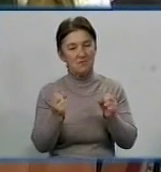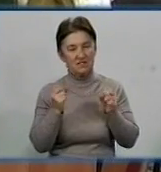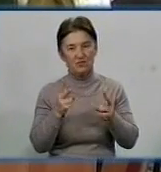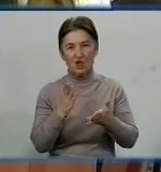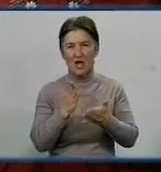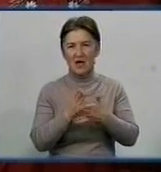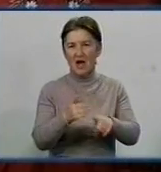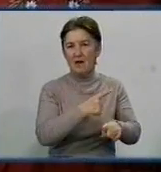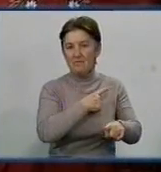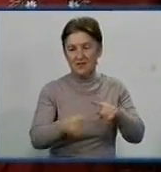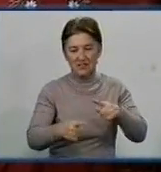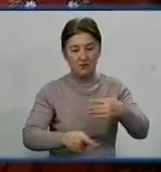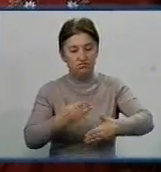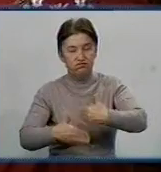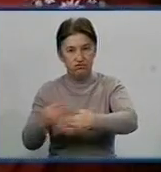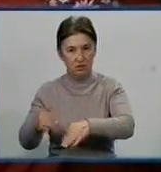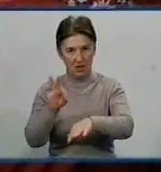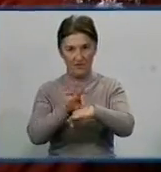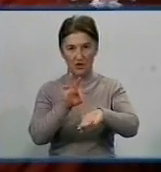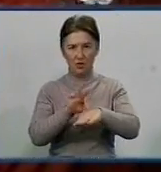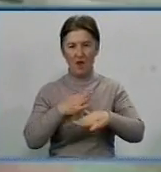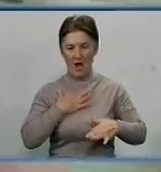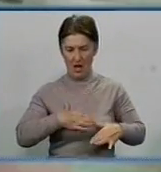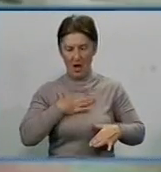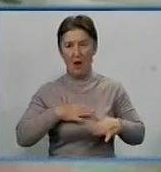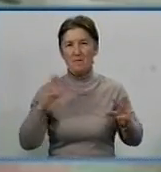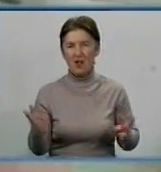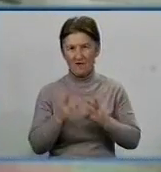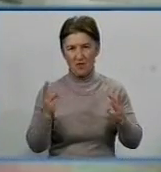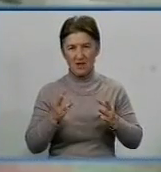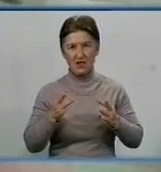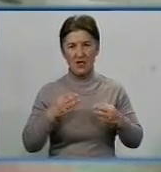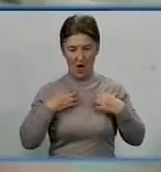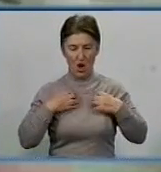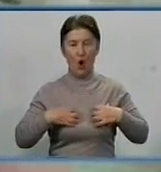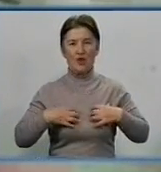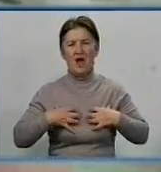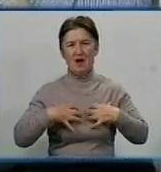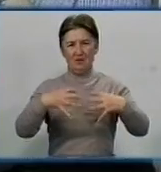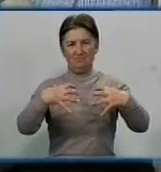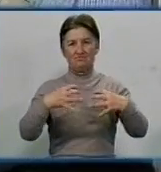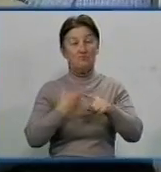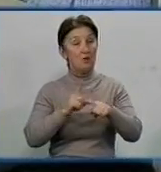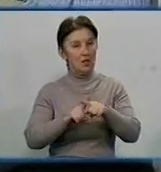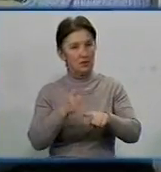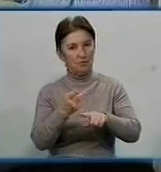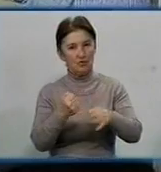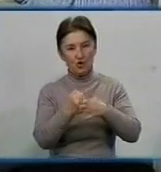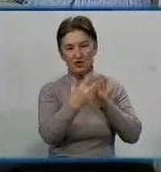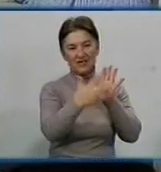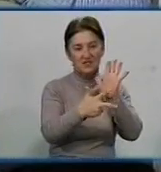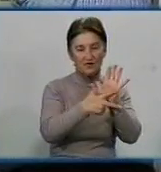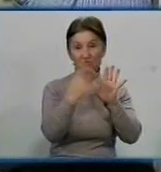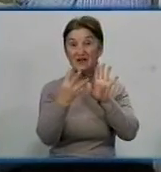швидкий перебіг хвороби і тяжкі наслідки пневмонію та набряк легень. Тому при підвищенні температури тіла до 38-39